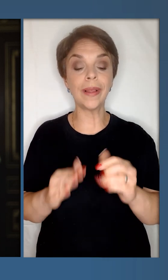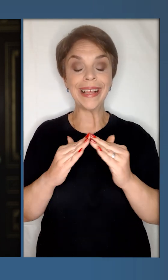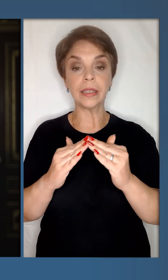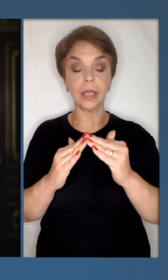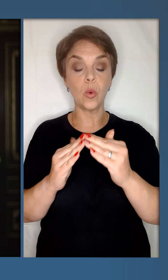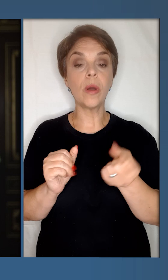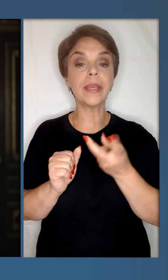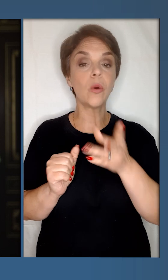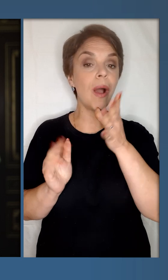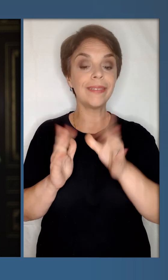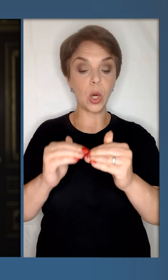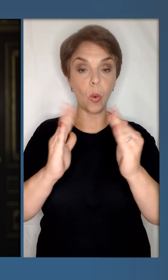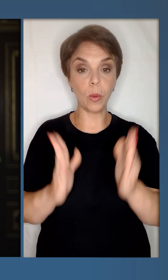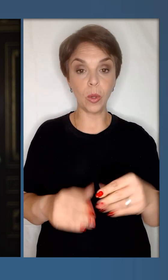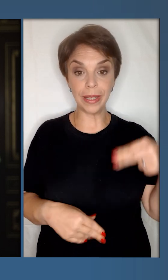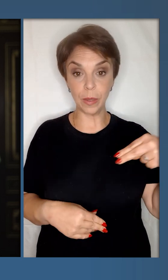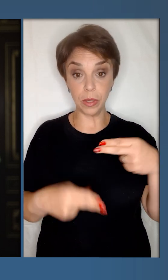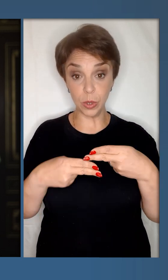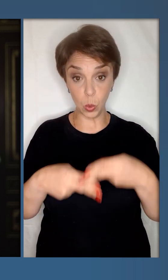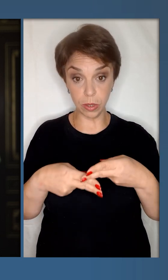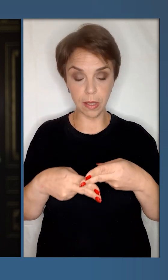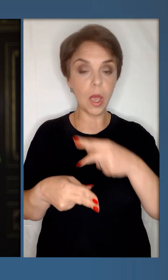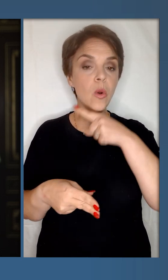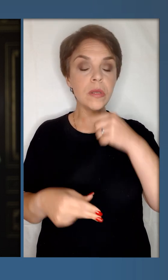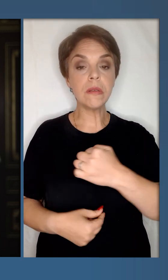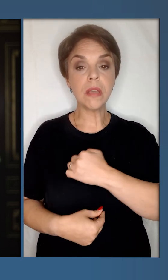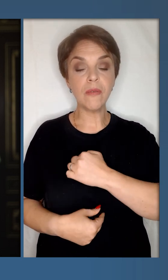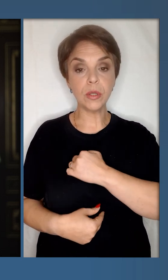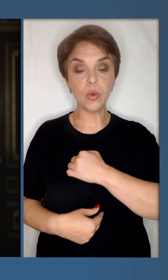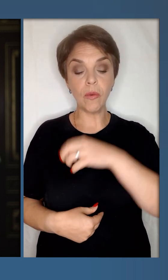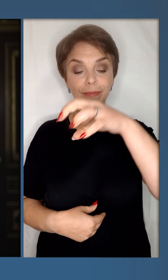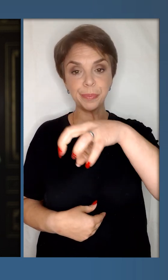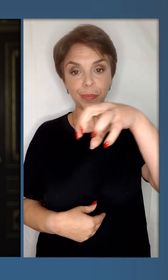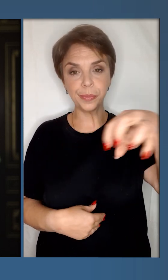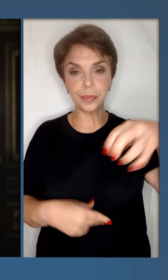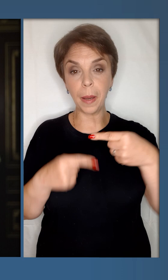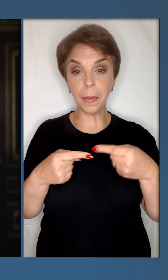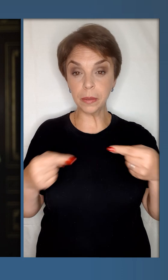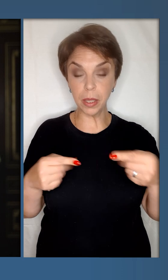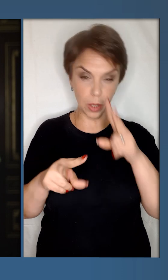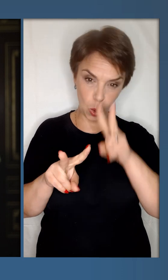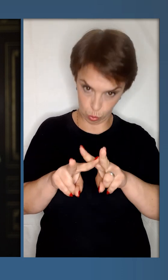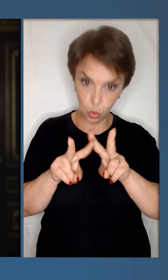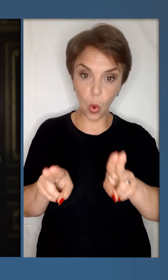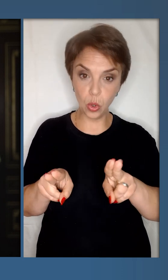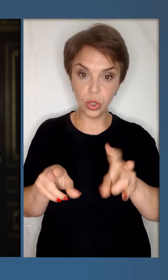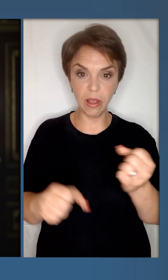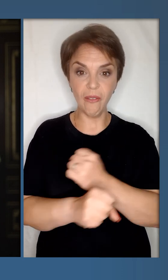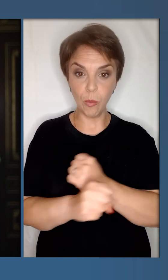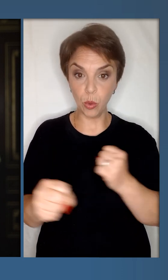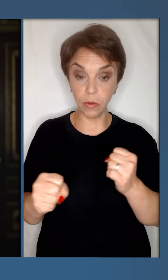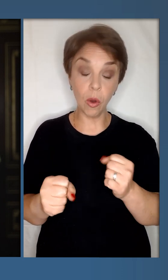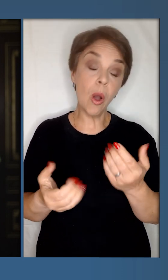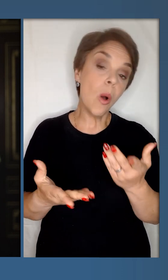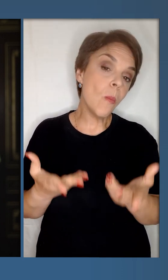на даху кількох енергоблоків Запорізької атомної станції російські військові розмістили предмети, схожі на